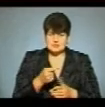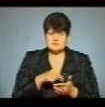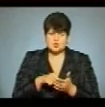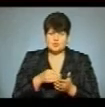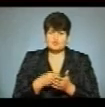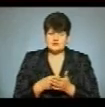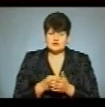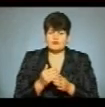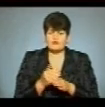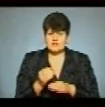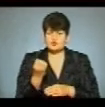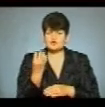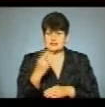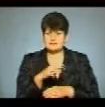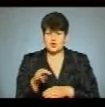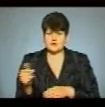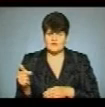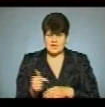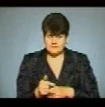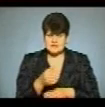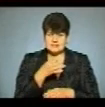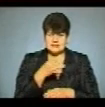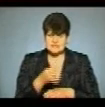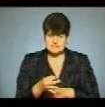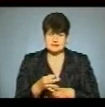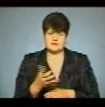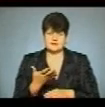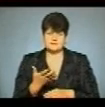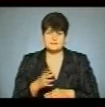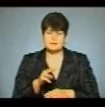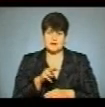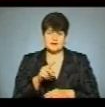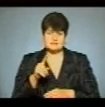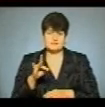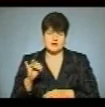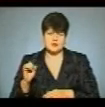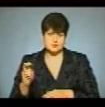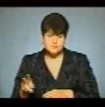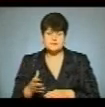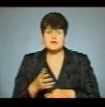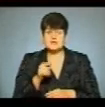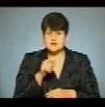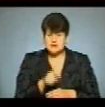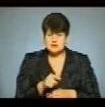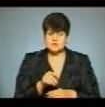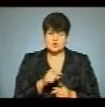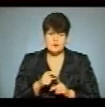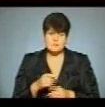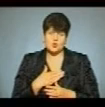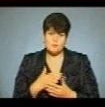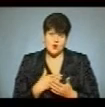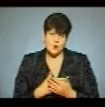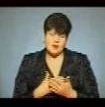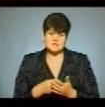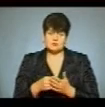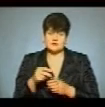бюджету виділили 14 мільйонів гривень, повідомила речниця міськради Мар'яна Зварич. За її словами, громадський бюджет 2020 –